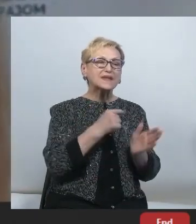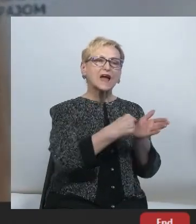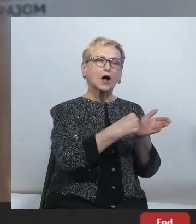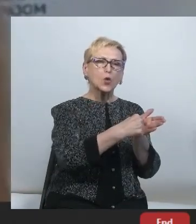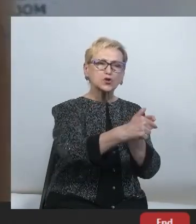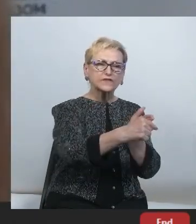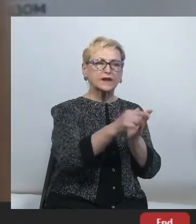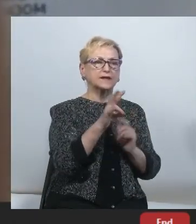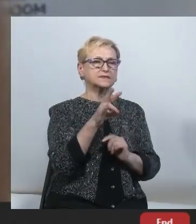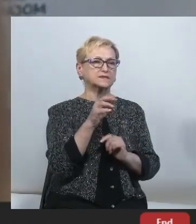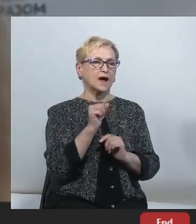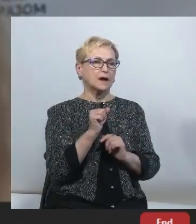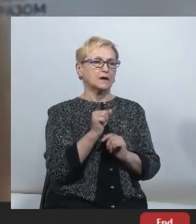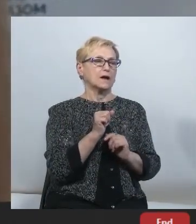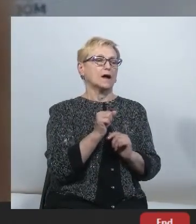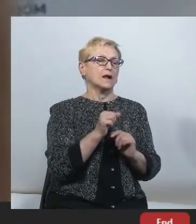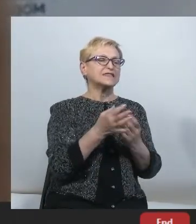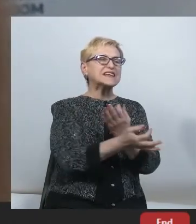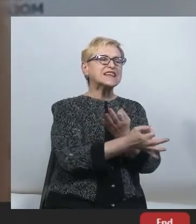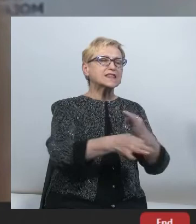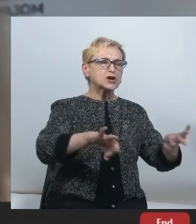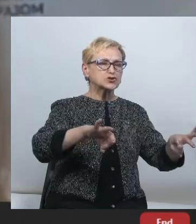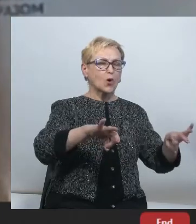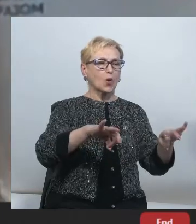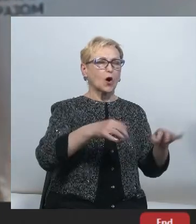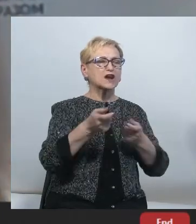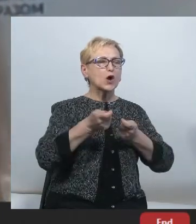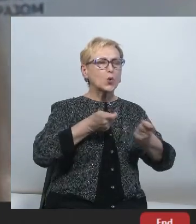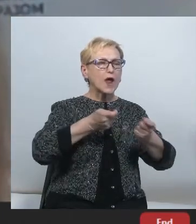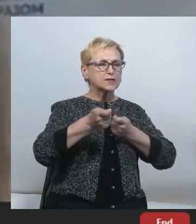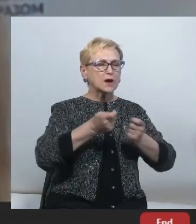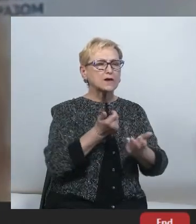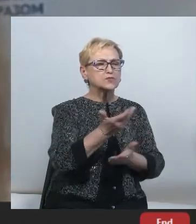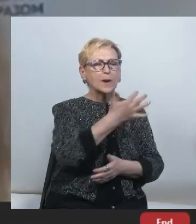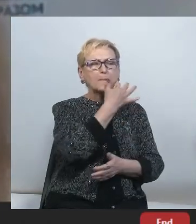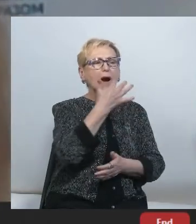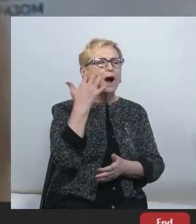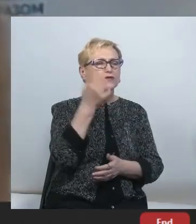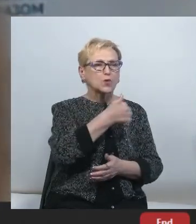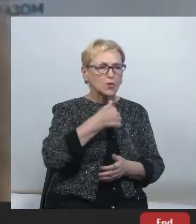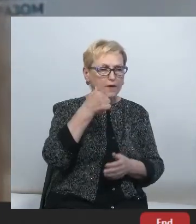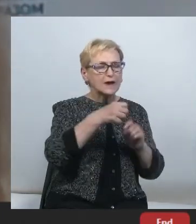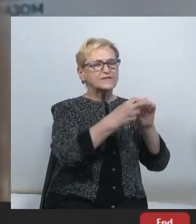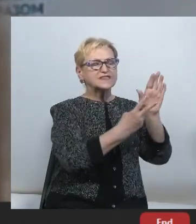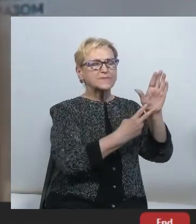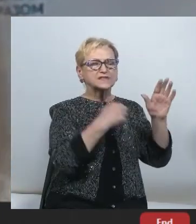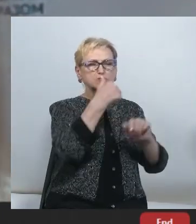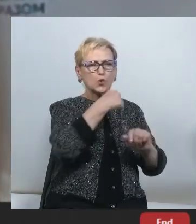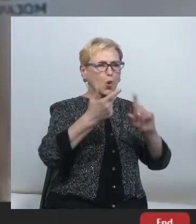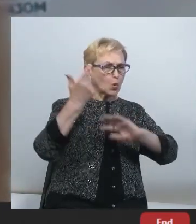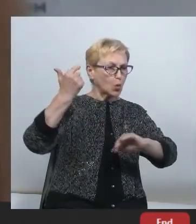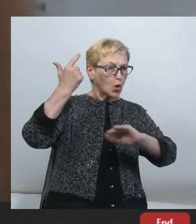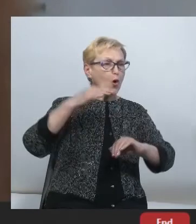важливості незалежного регулятора вже багато років. У 2017 році проведено таке ґрунтовне дослідження